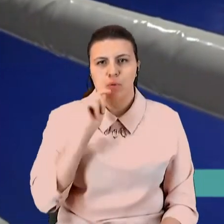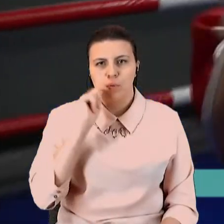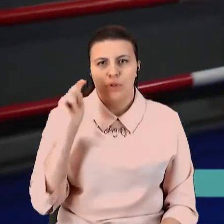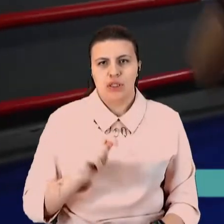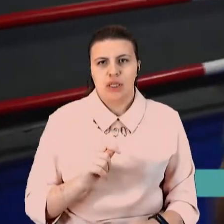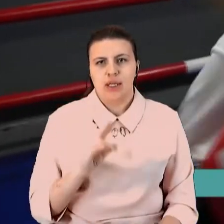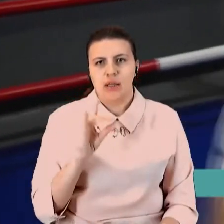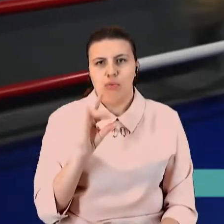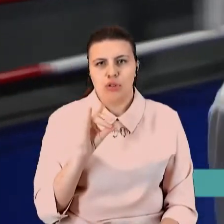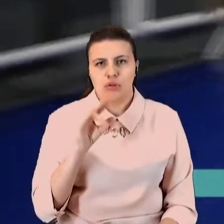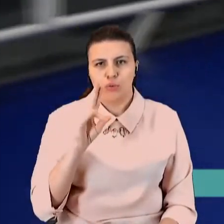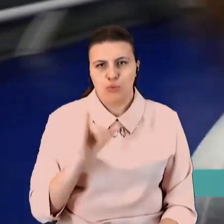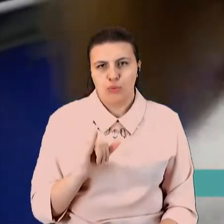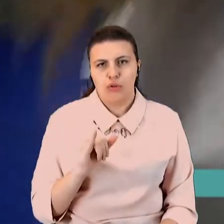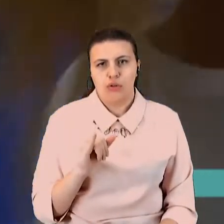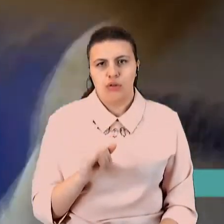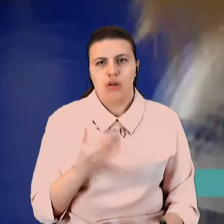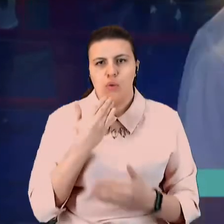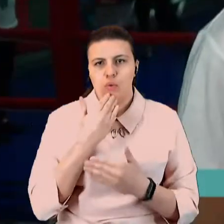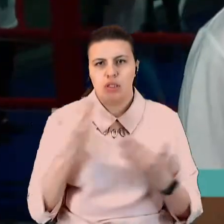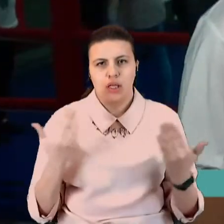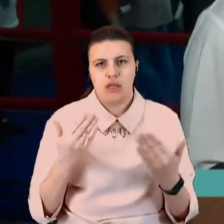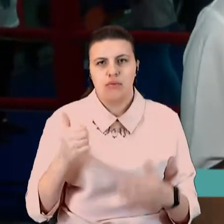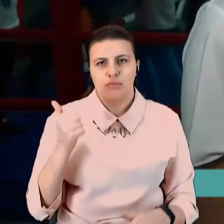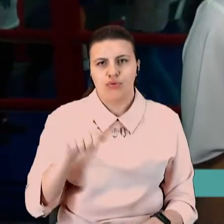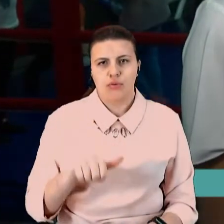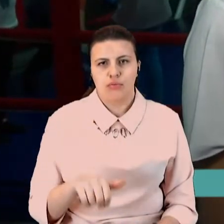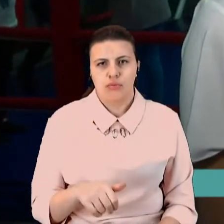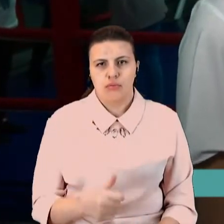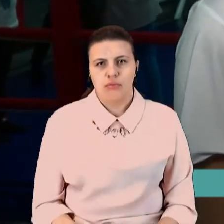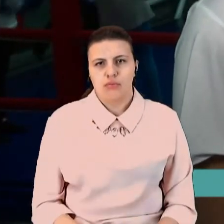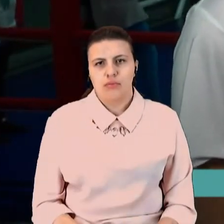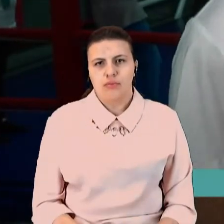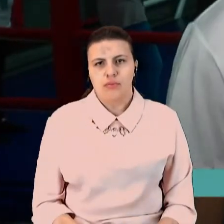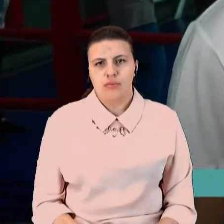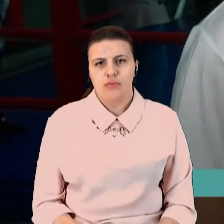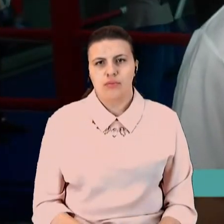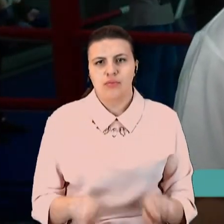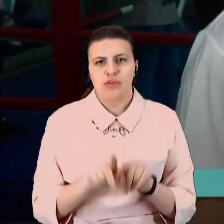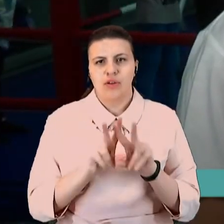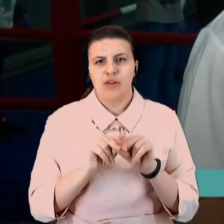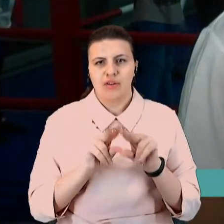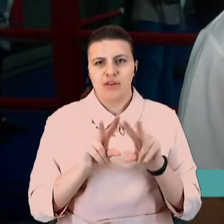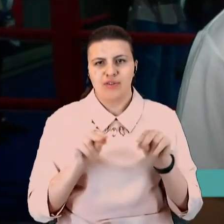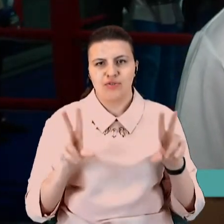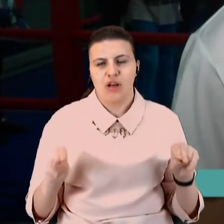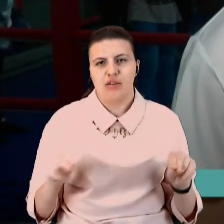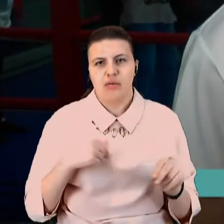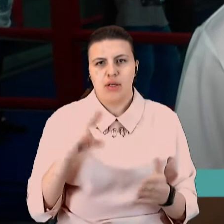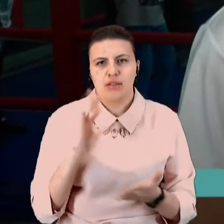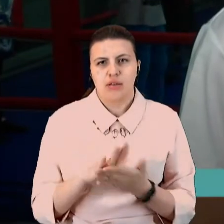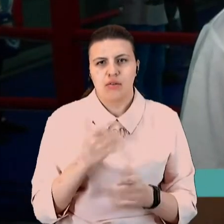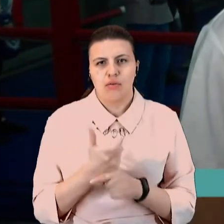посіла перше місце. Ну, дуже прям, прям так, так, таке щастя. Постоянно я дуже сильно перед боєм